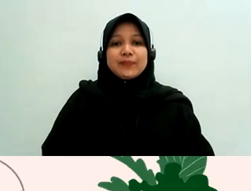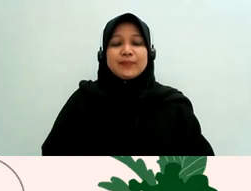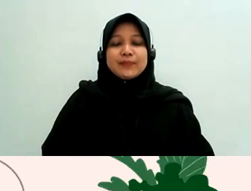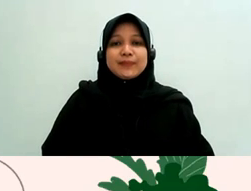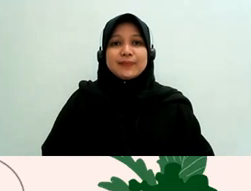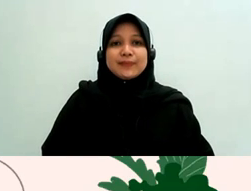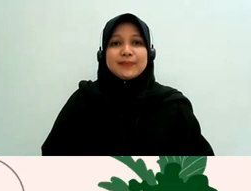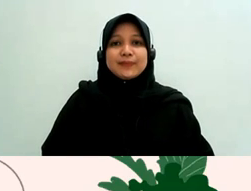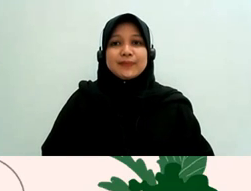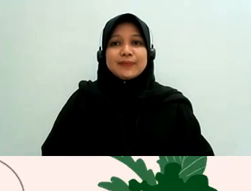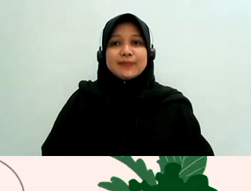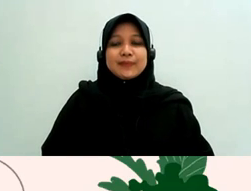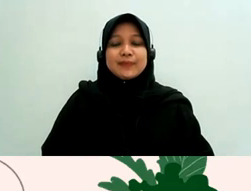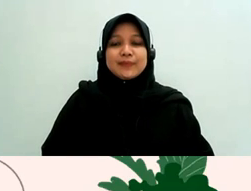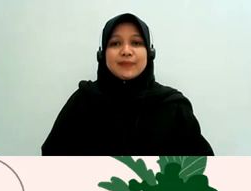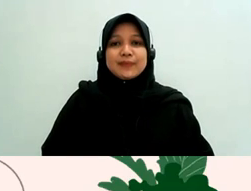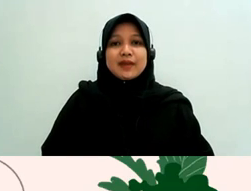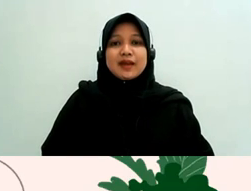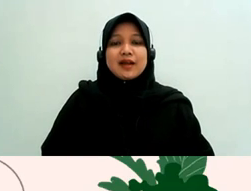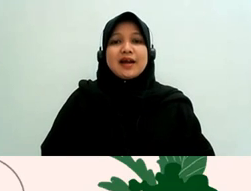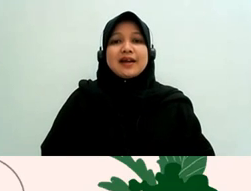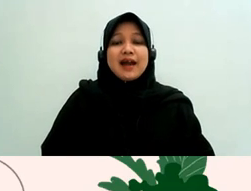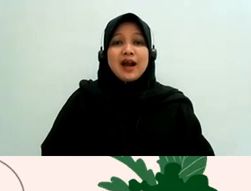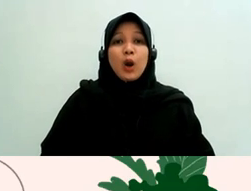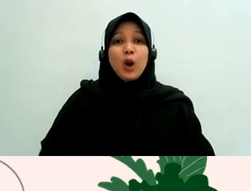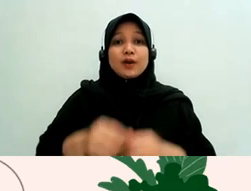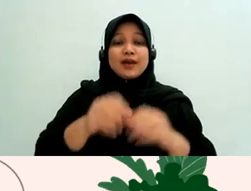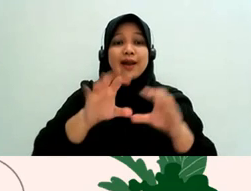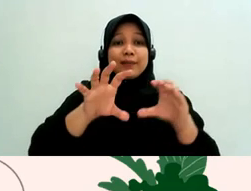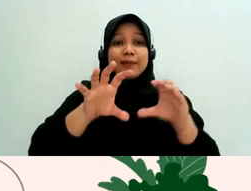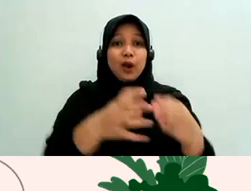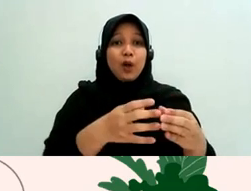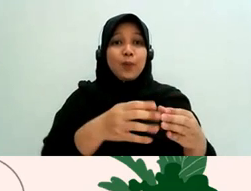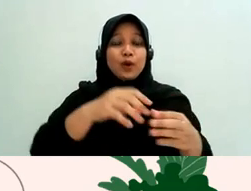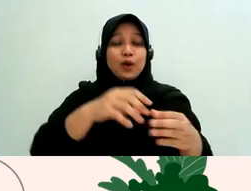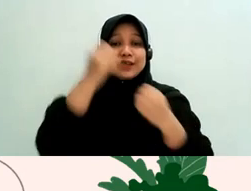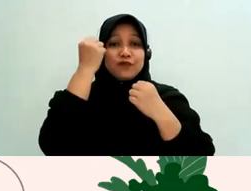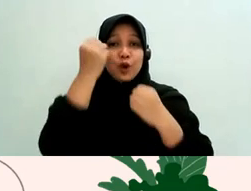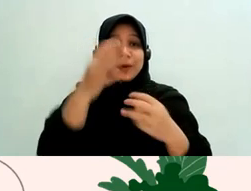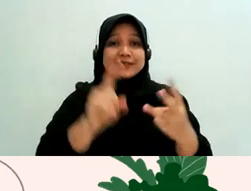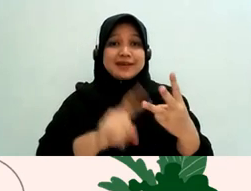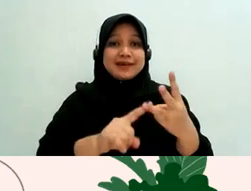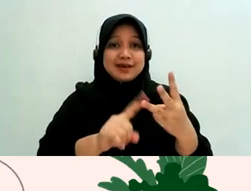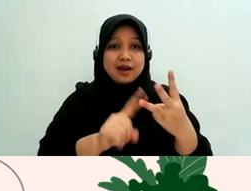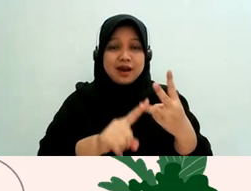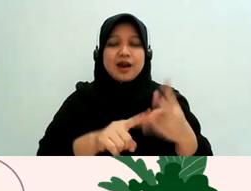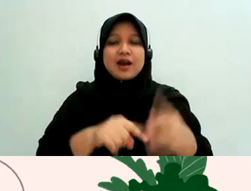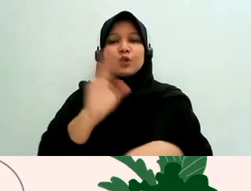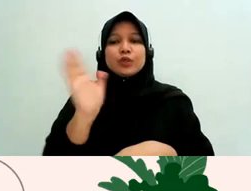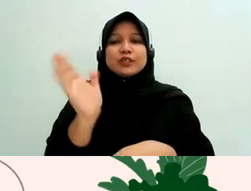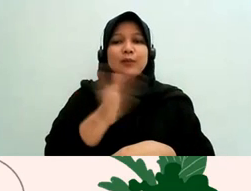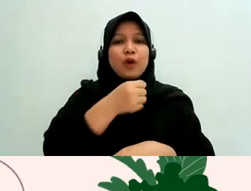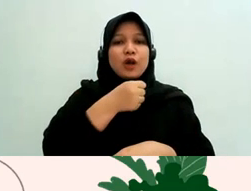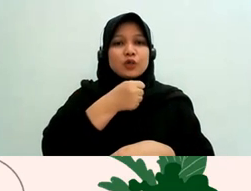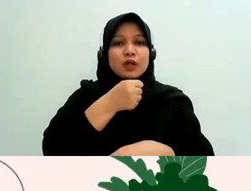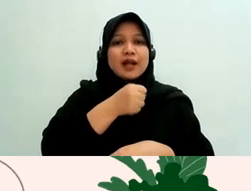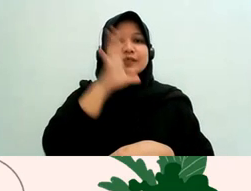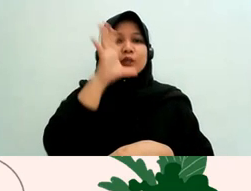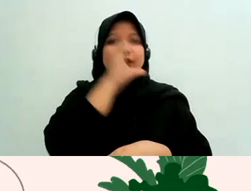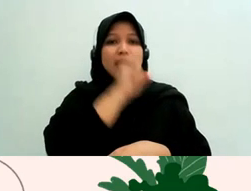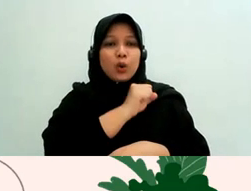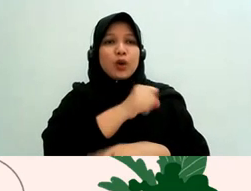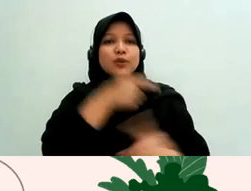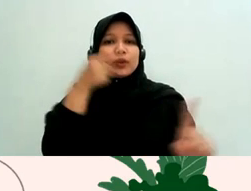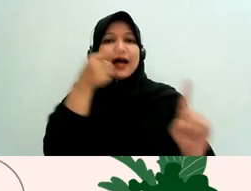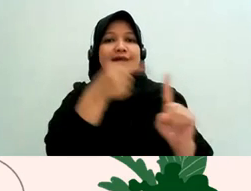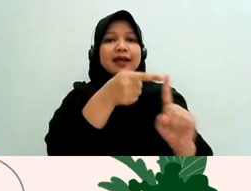dalam kategori informasi yang ketiga ini penting buat setiap jurnalis untuk mengetahui pemangku kebijakan yang ditargetkan